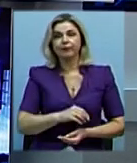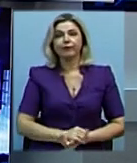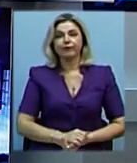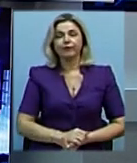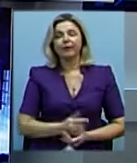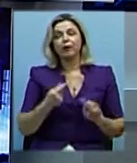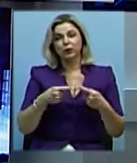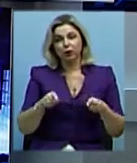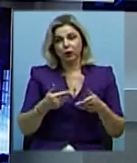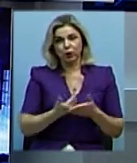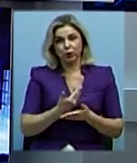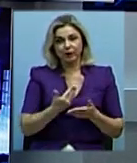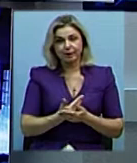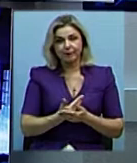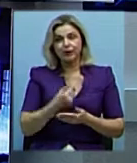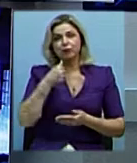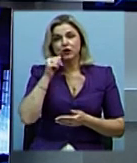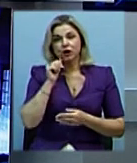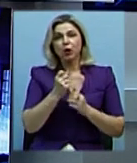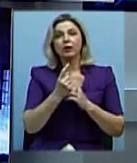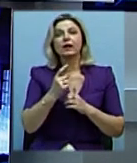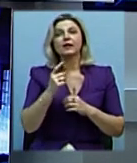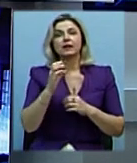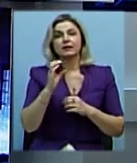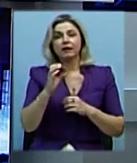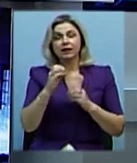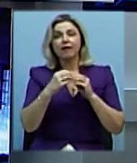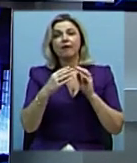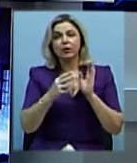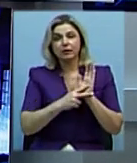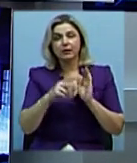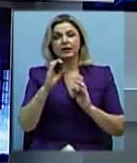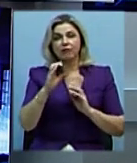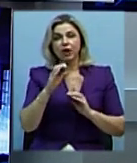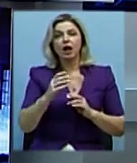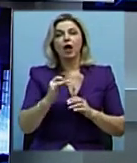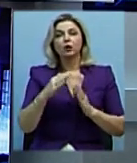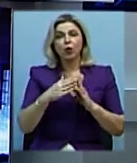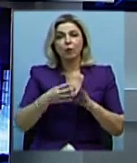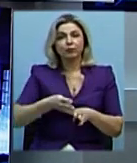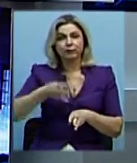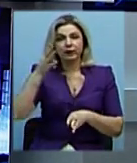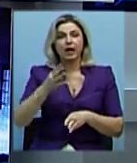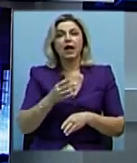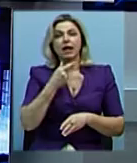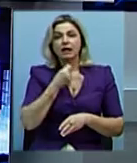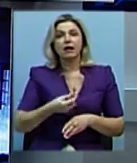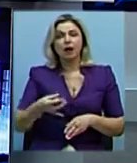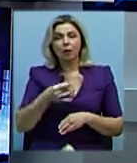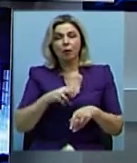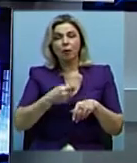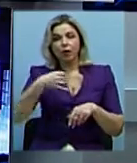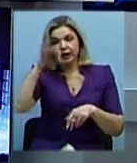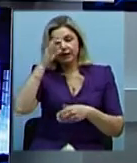І до інших подій. Вчора, 18 вересня, у квартирі одного із багатоповерхових будинків Інгульського району поліція знайшла тіла